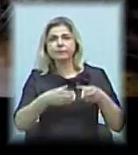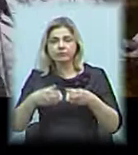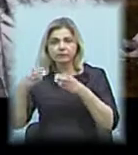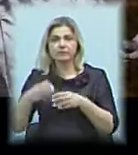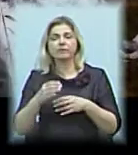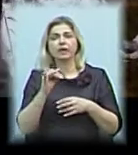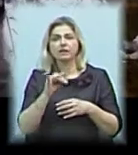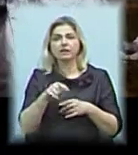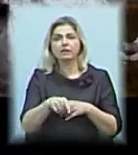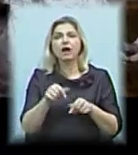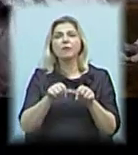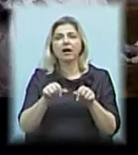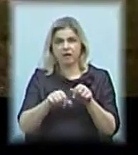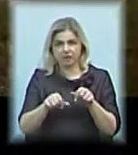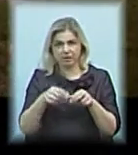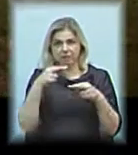паливно-мастильними матеріалами.